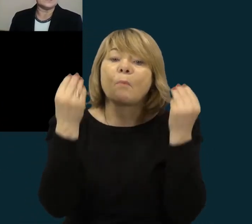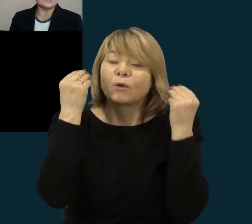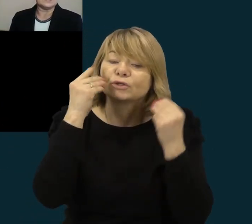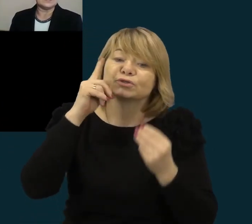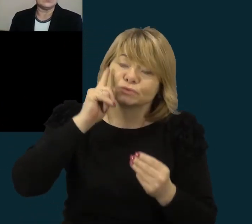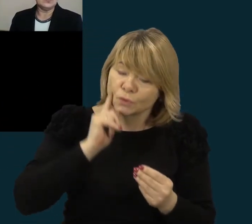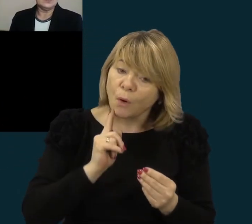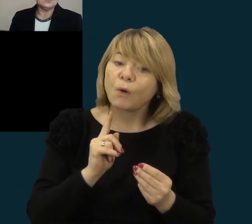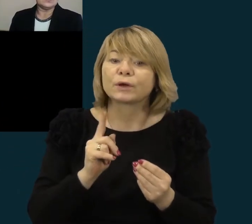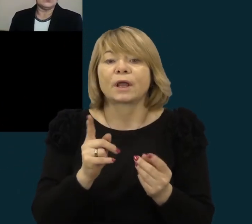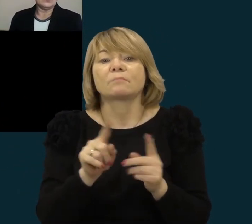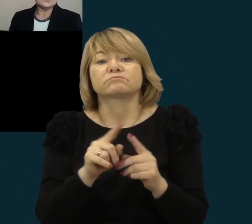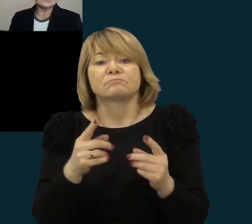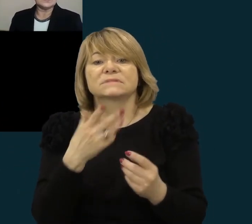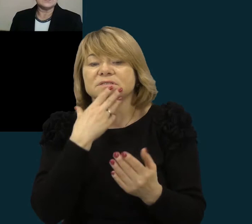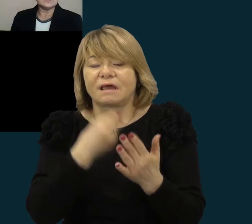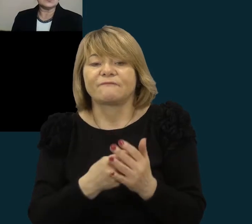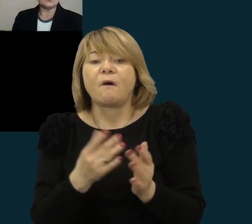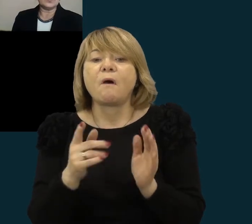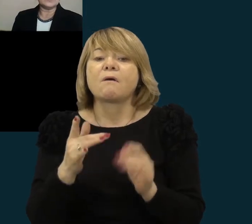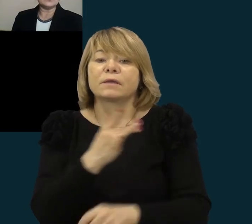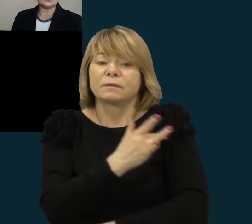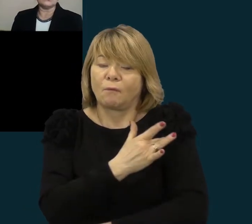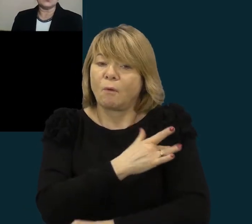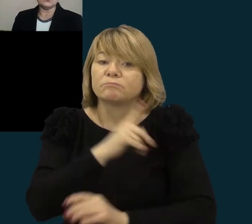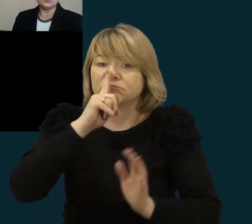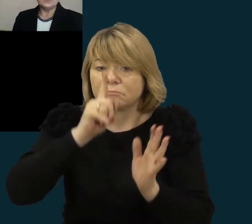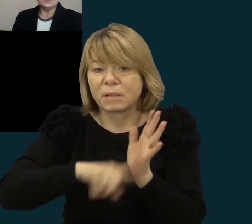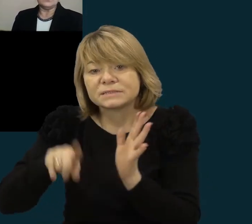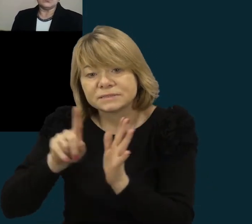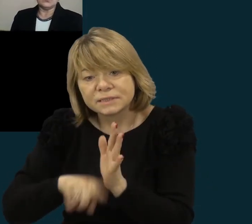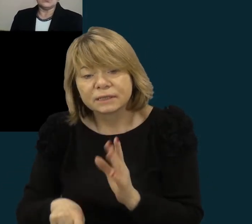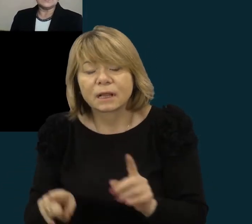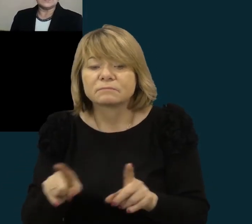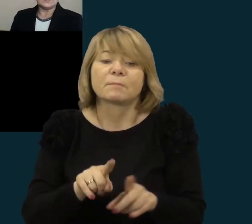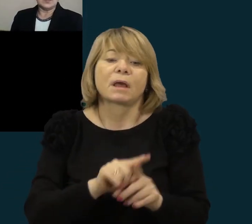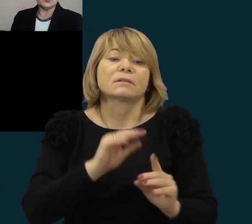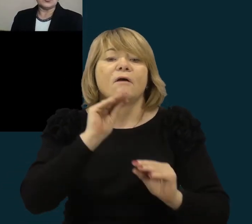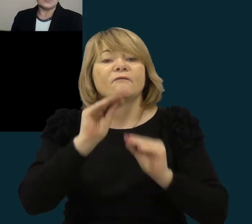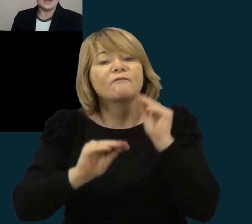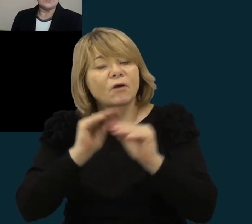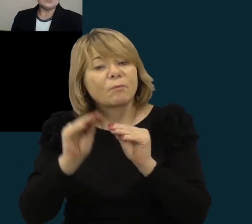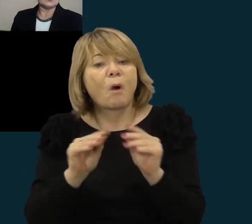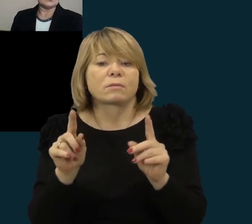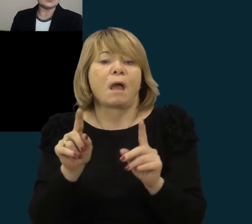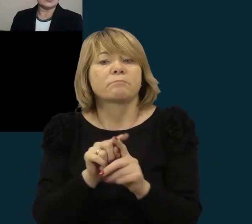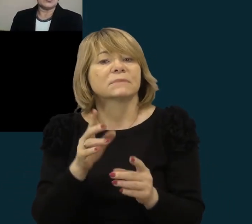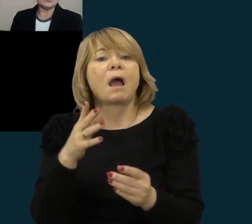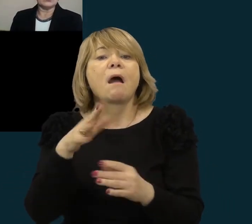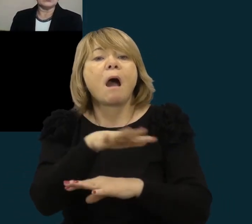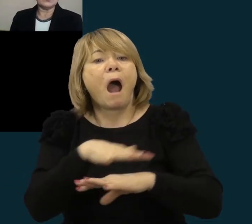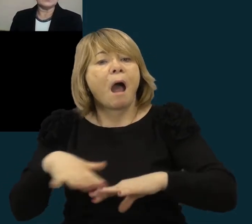pasikytėti savo jėgomis, dalykinės kompetencijos formuos, tinkamą požiūrį aplinką, jos istorija kultūrinį